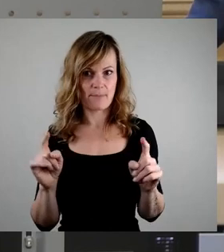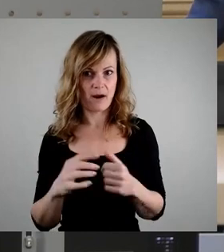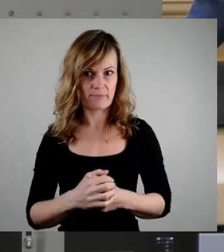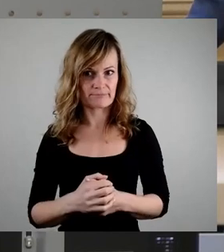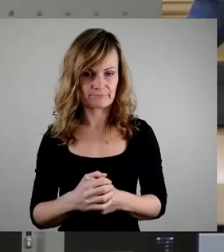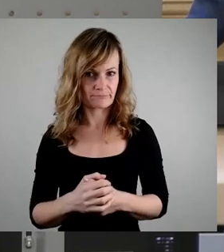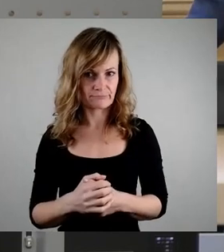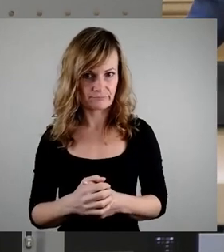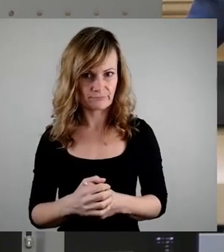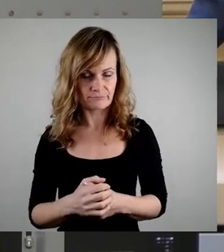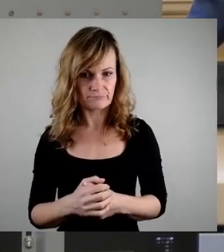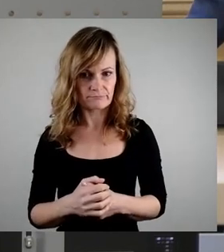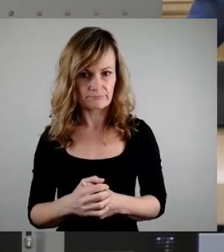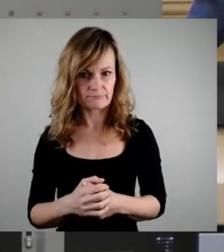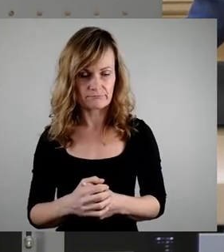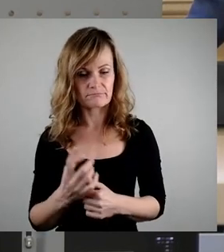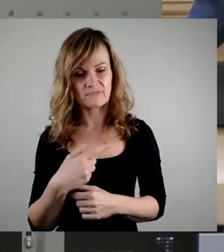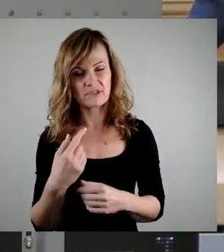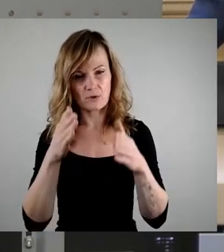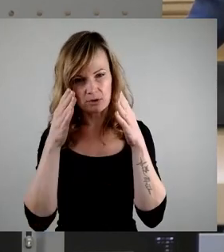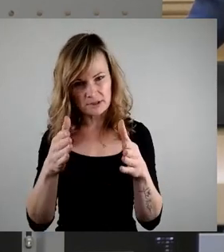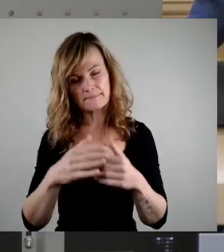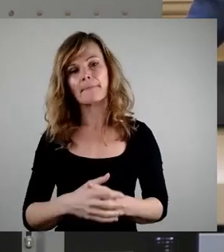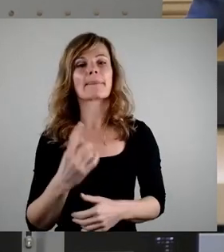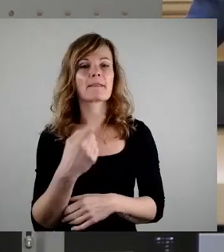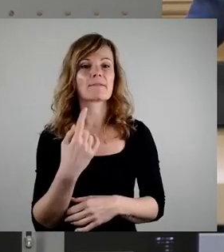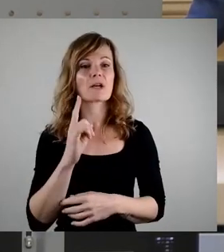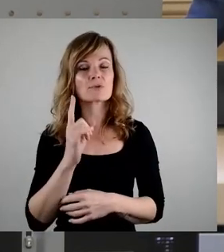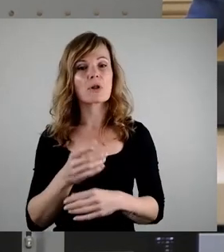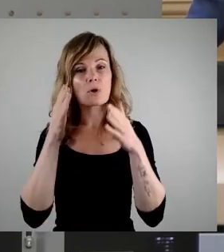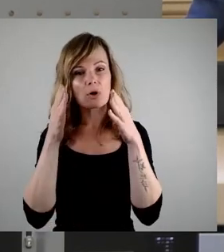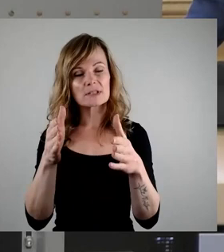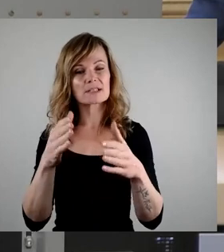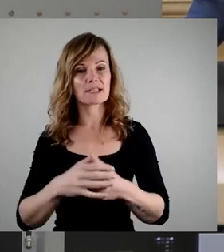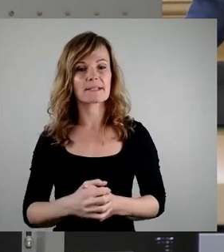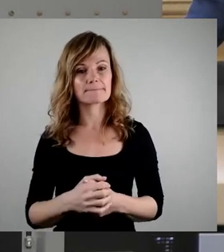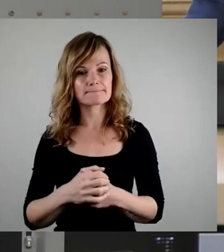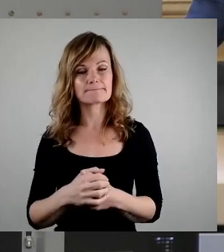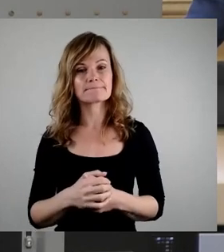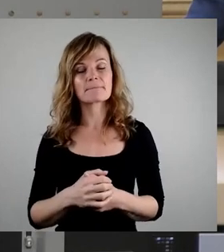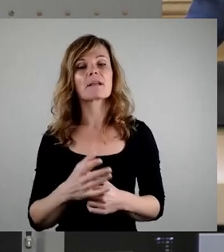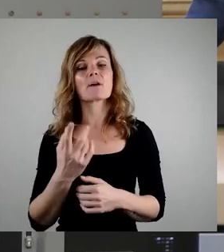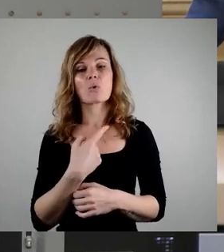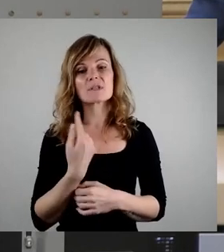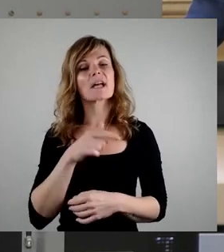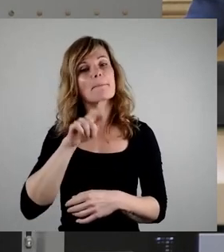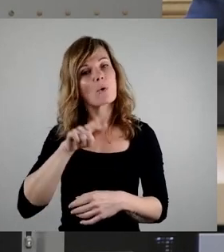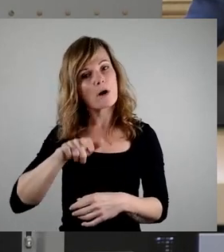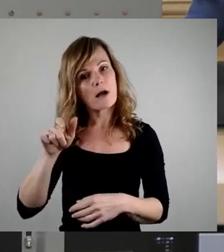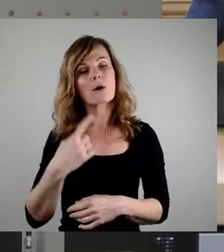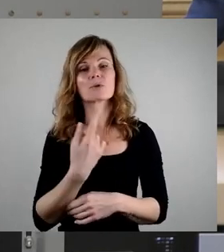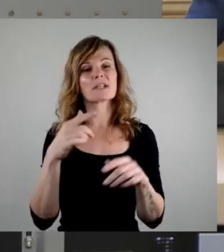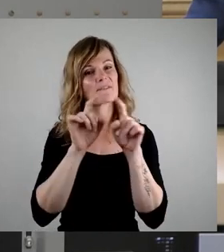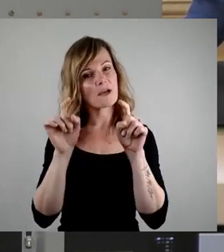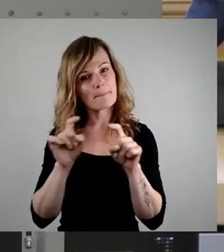uns konzentrieren sollten, sondern wir sollten uns darauf konzentrieren, dass unsere Bürger und unsere Unternehmen ihre Anträge